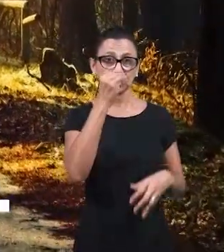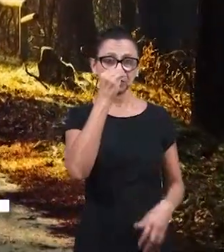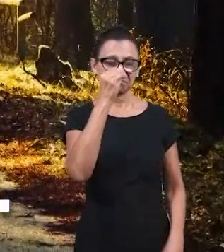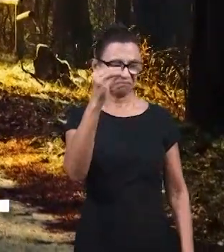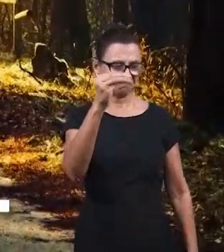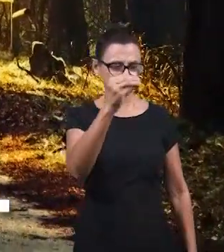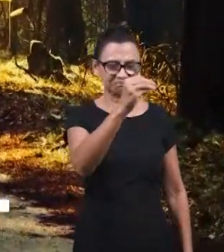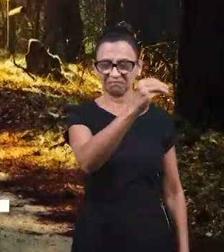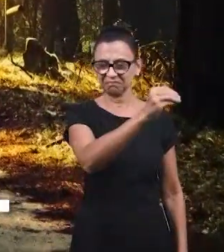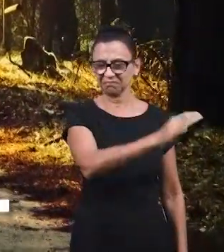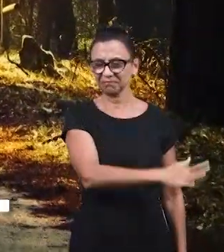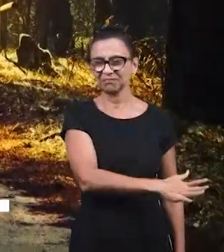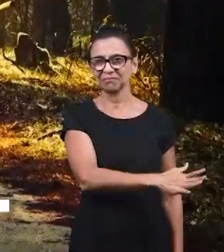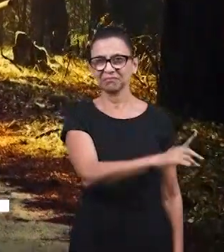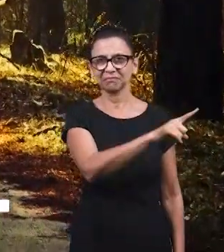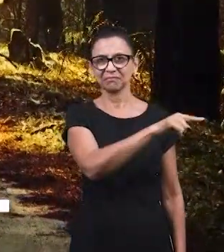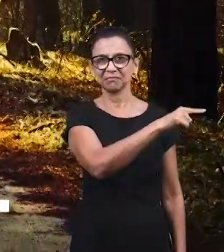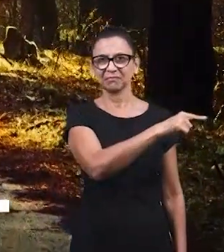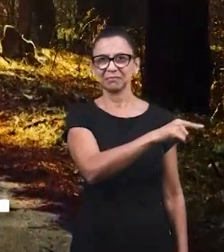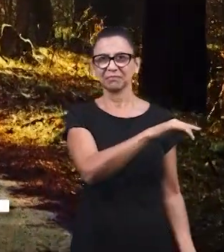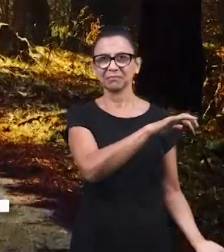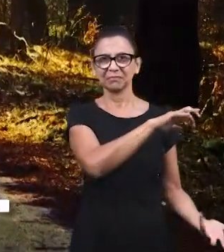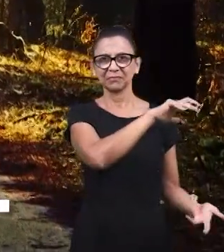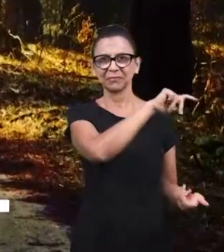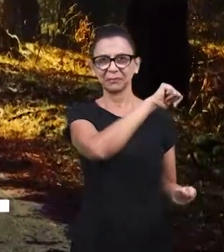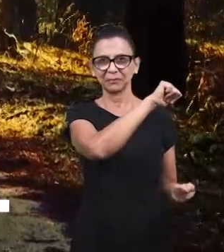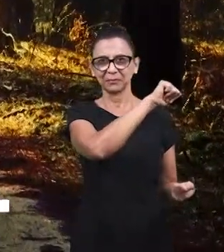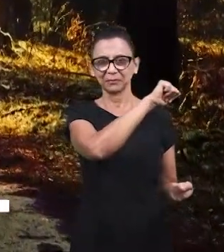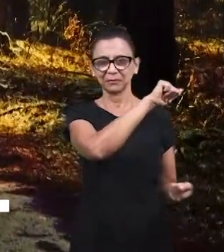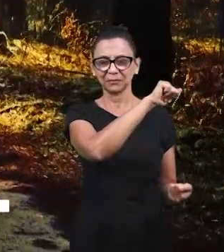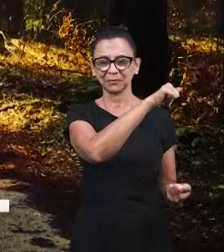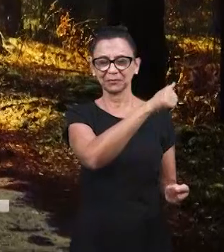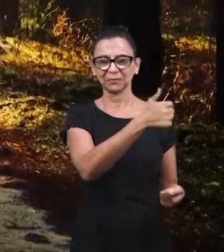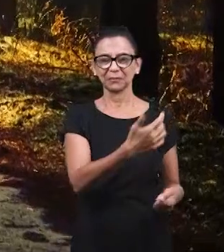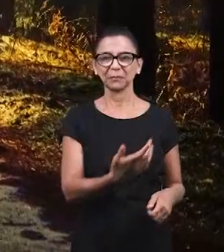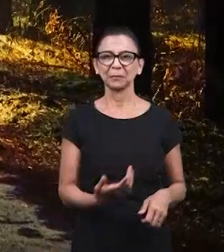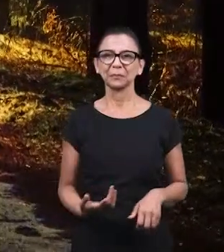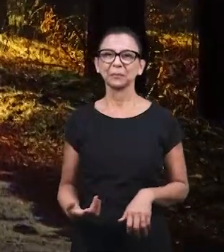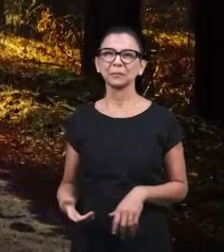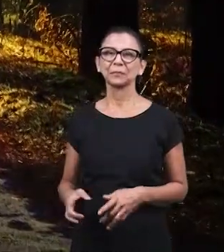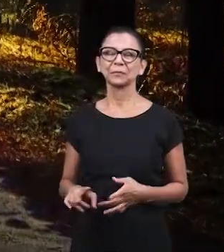Христос Тебе я отдаю.